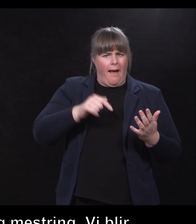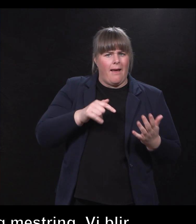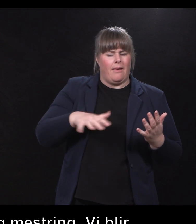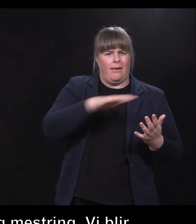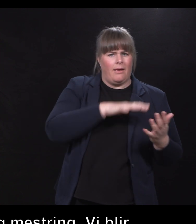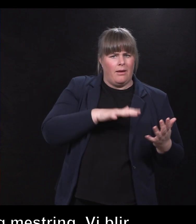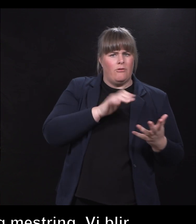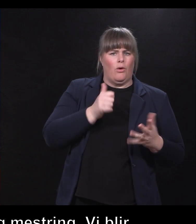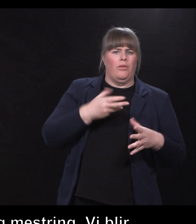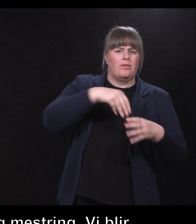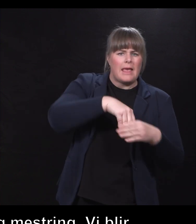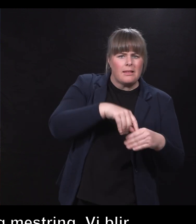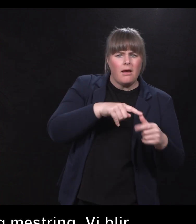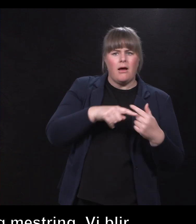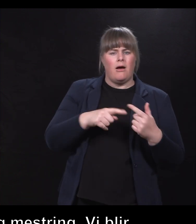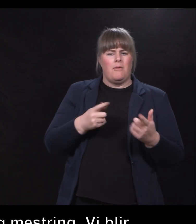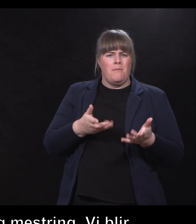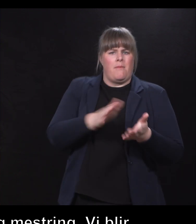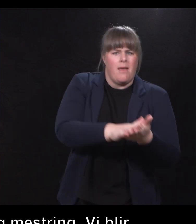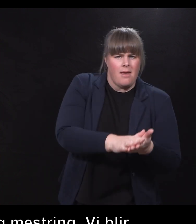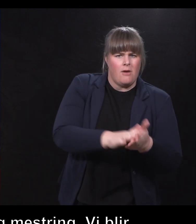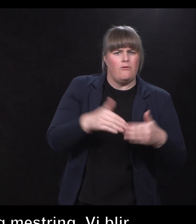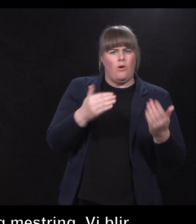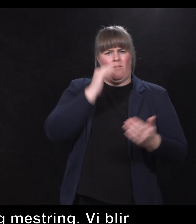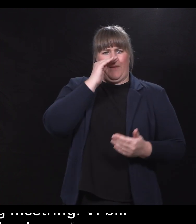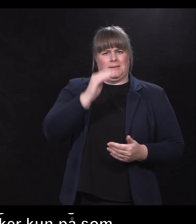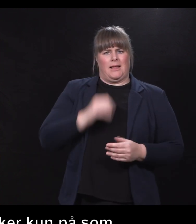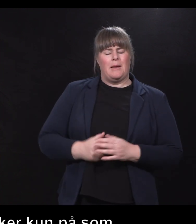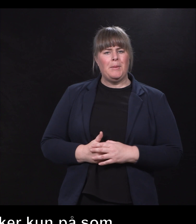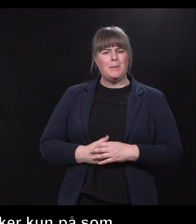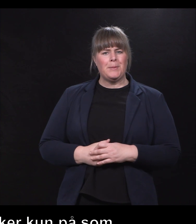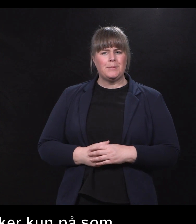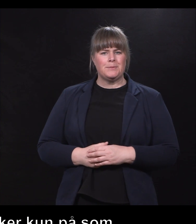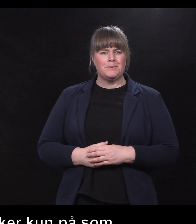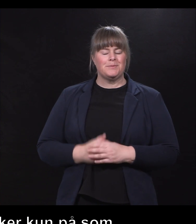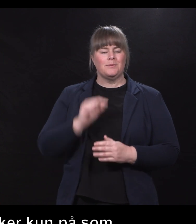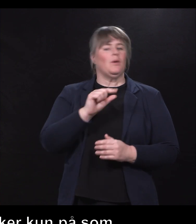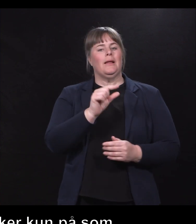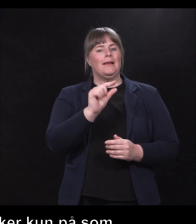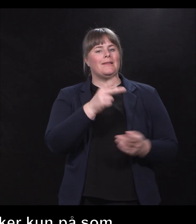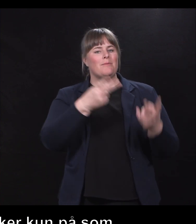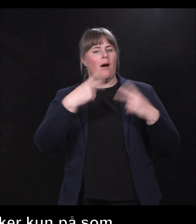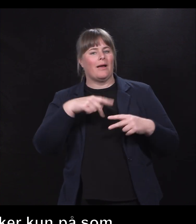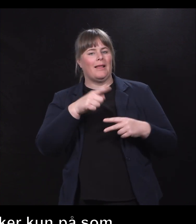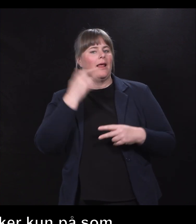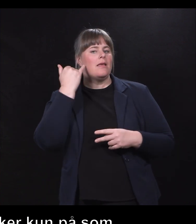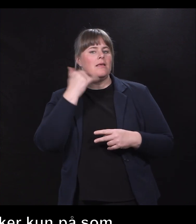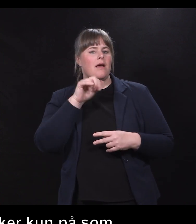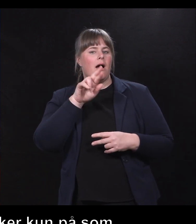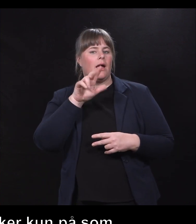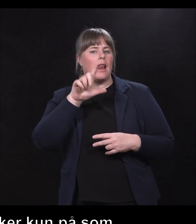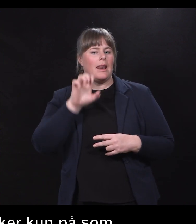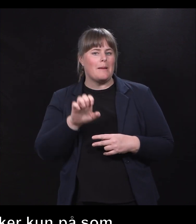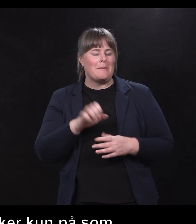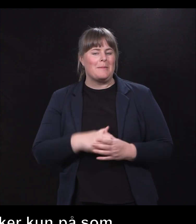og være med og kunne mestre. Jeg skal litt tilbake til deg, Jarle, for vi hører